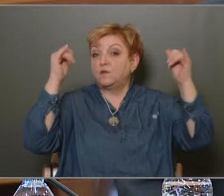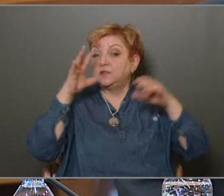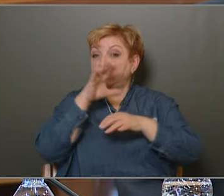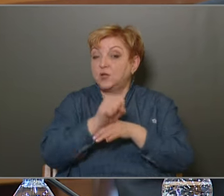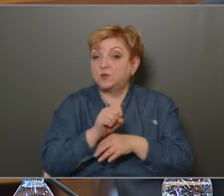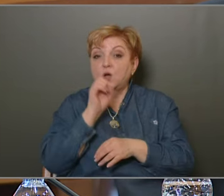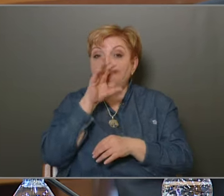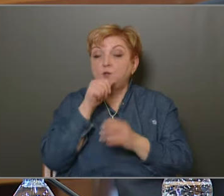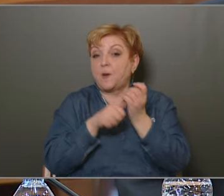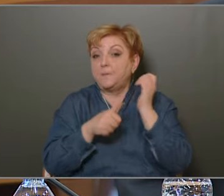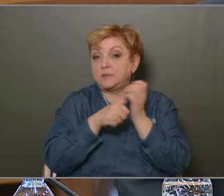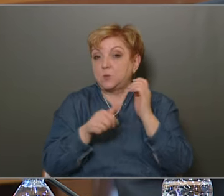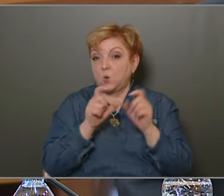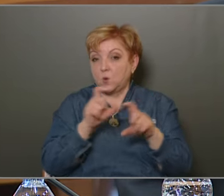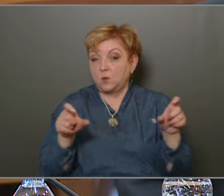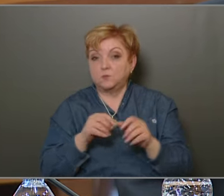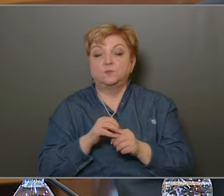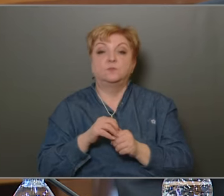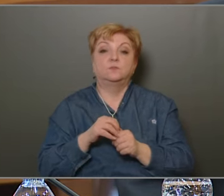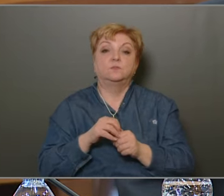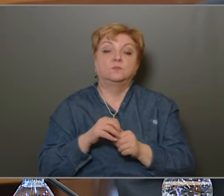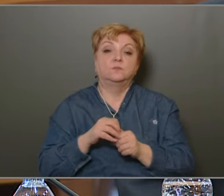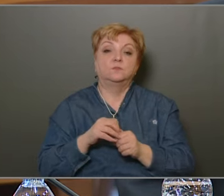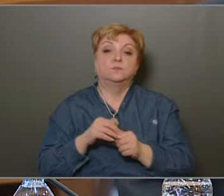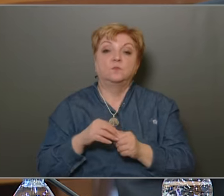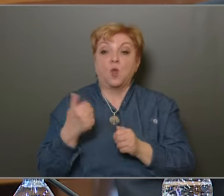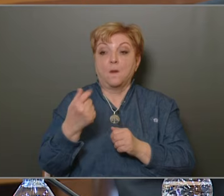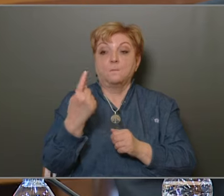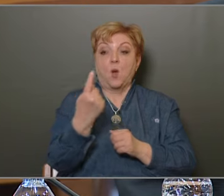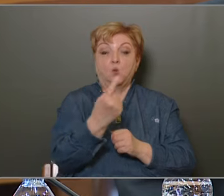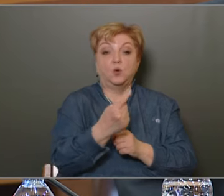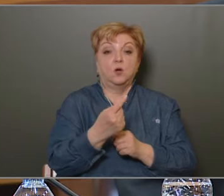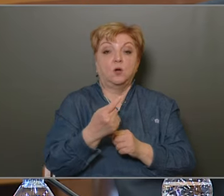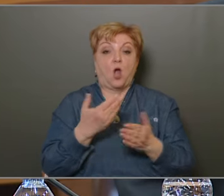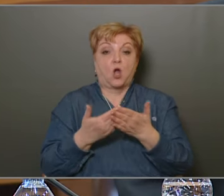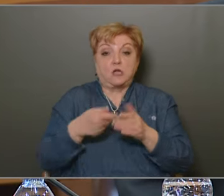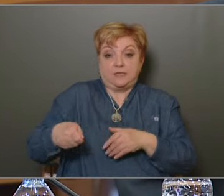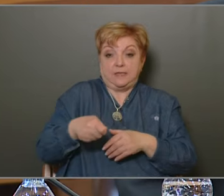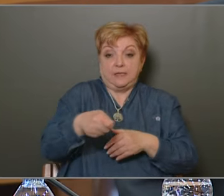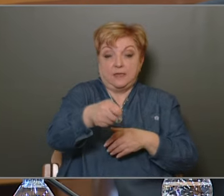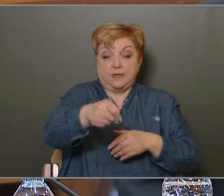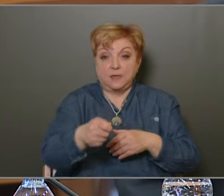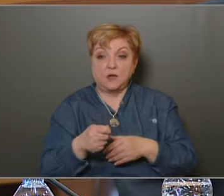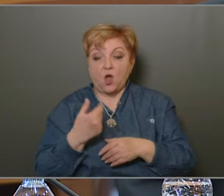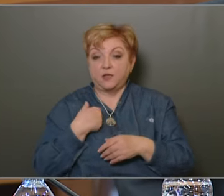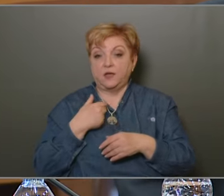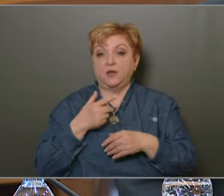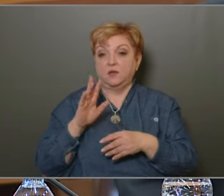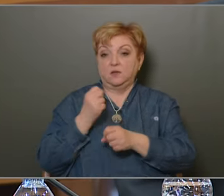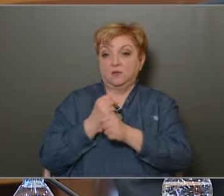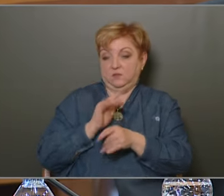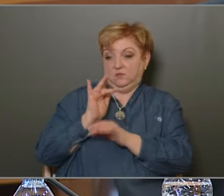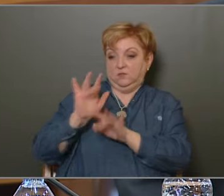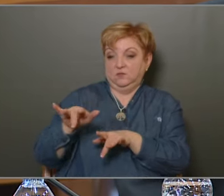értünk el a kutyapiszok vonatkozásában. Maguk a gazdik azok, akik a renitens társaikra